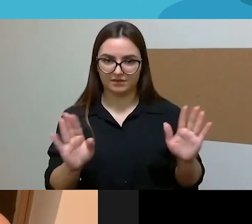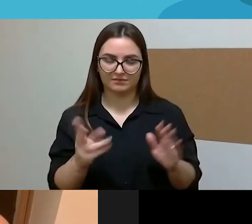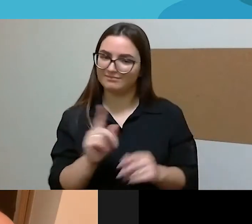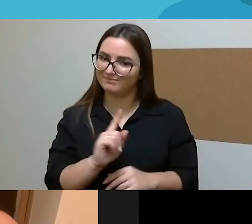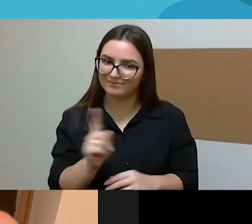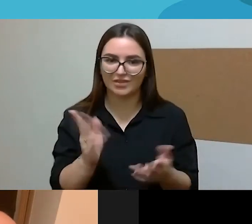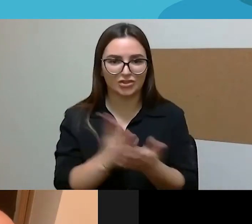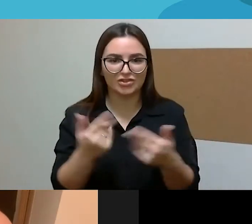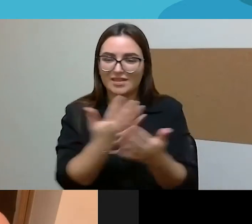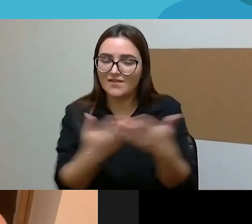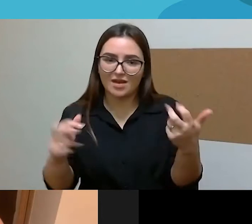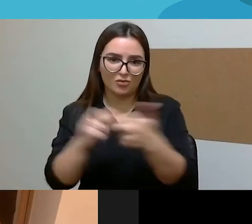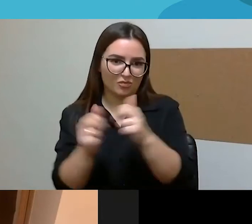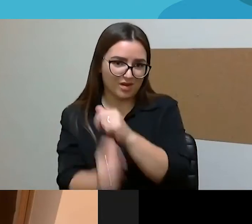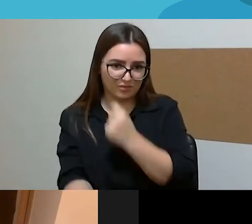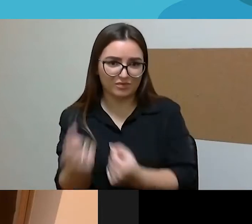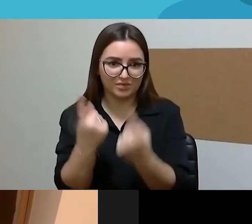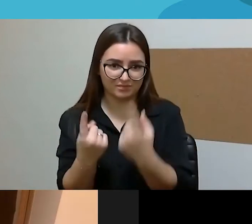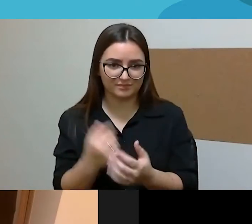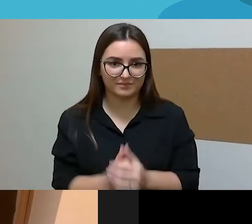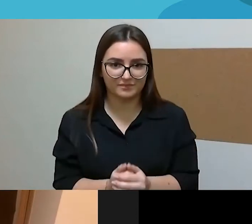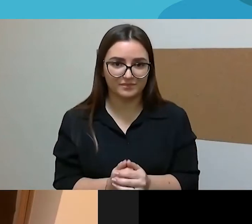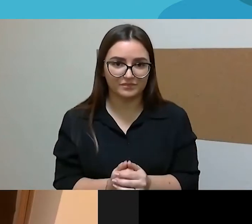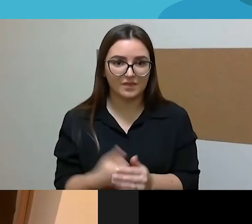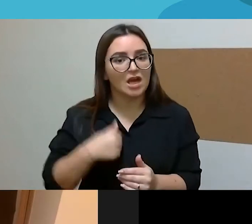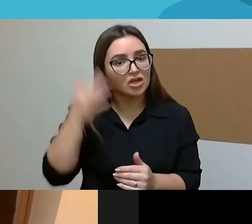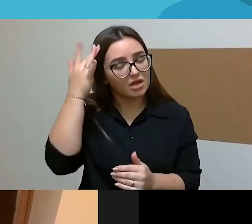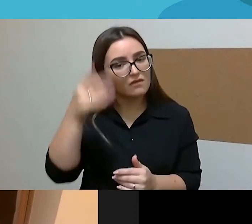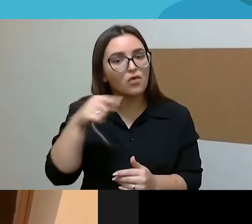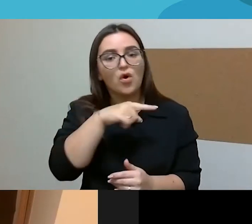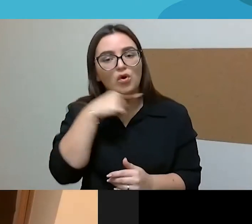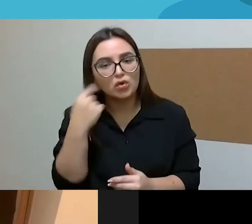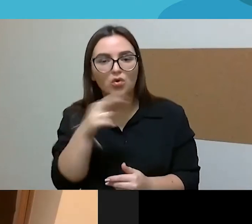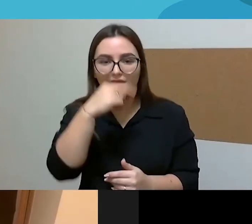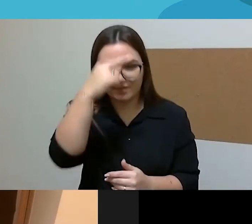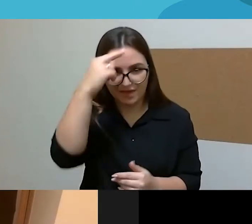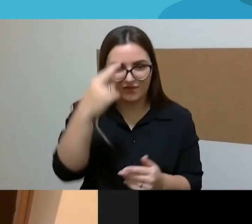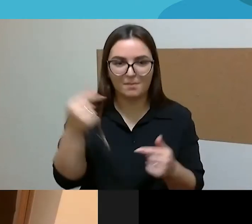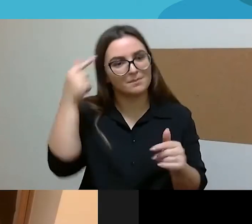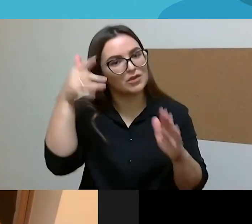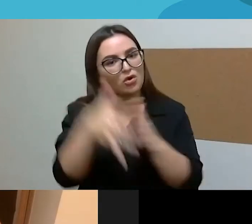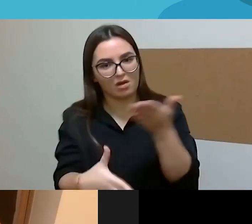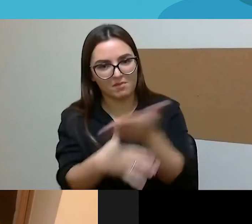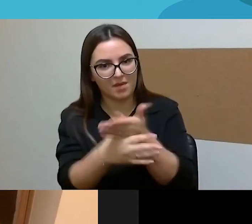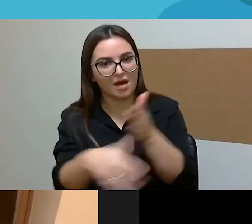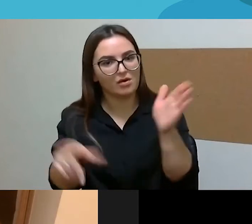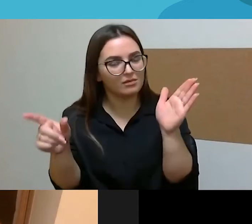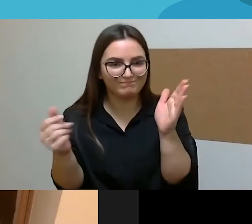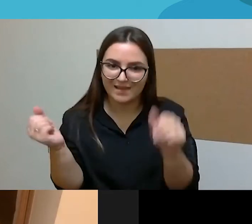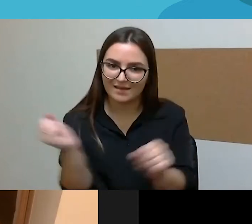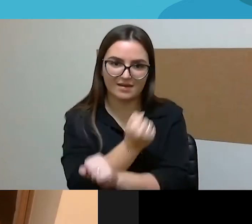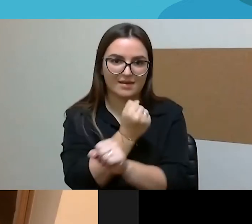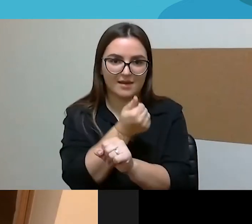jau tada grįžtų prie jūsų klausimo, turbūt daugam reikia tos psichologinės pagalbos. Kai tu susidarai įspūdį, kad čia yra tik tai gražios